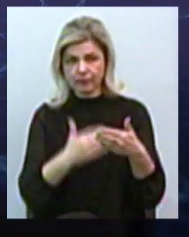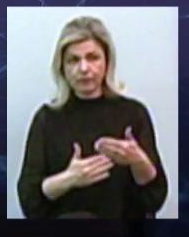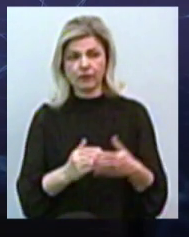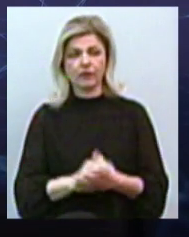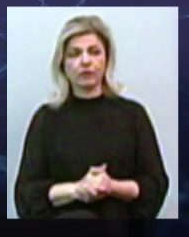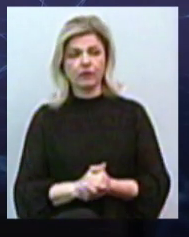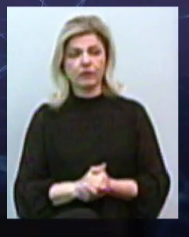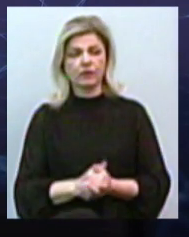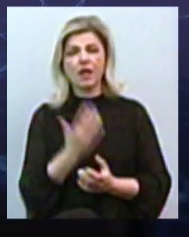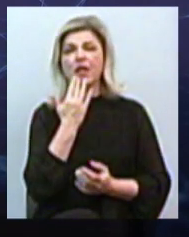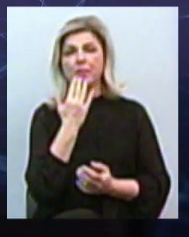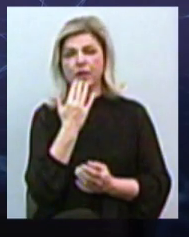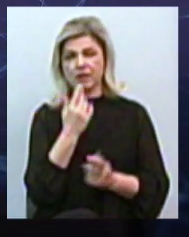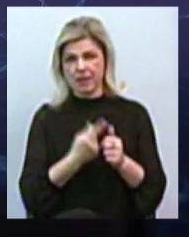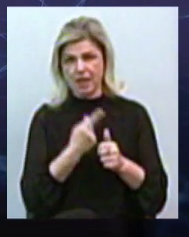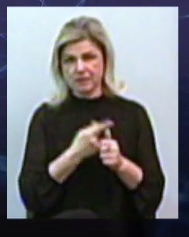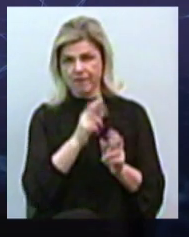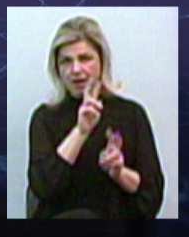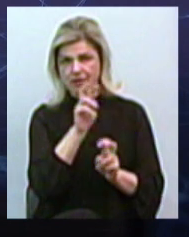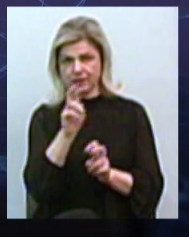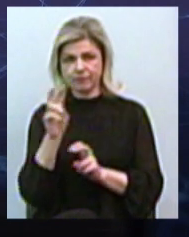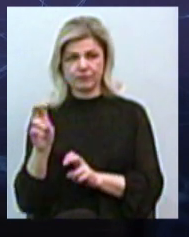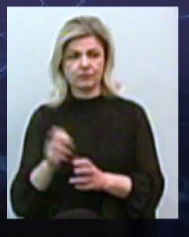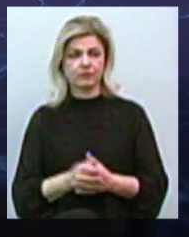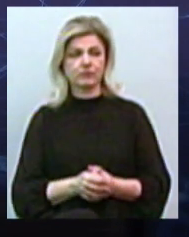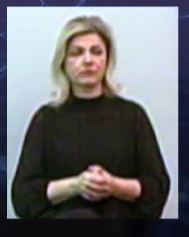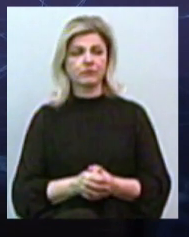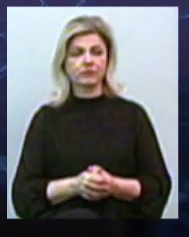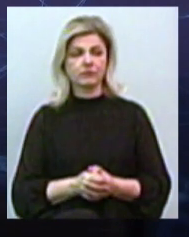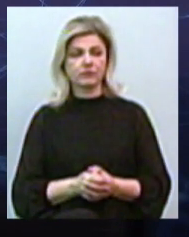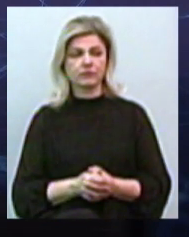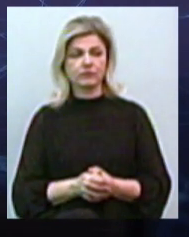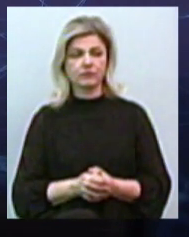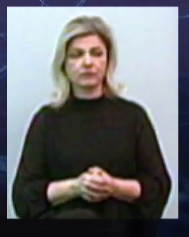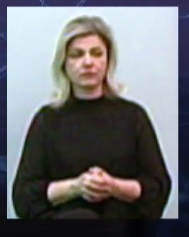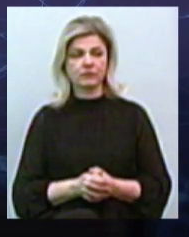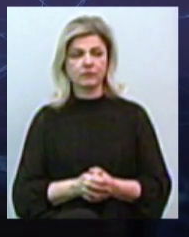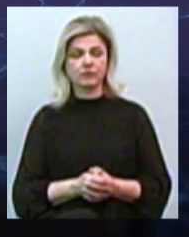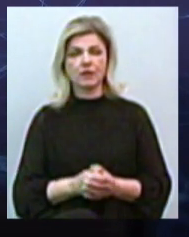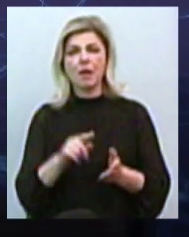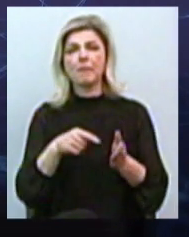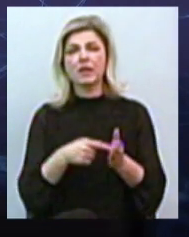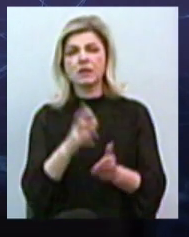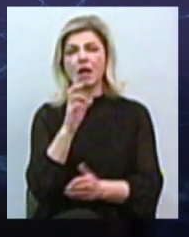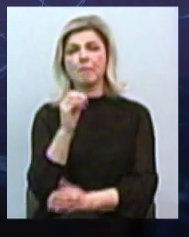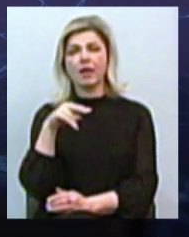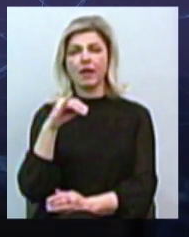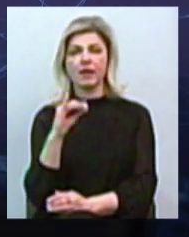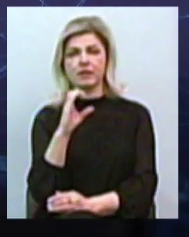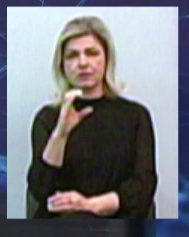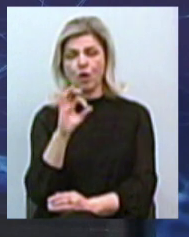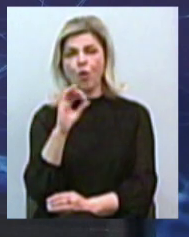«Бельмонт Індастріс», місто «Беліс Офшор», первинна профспілкова